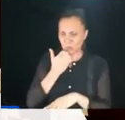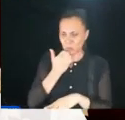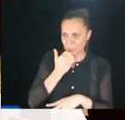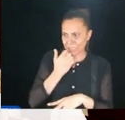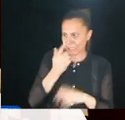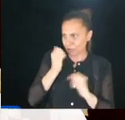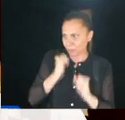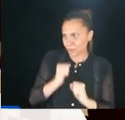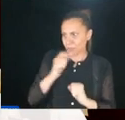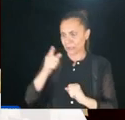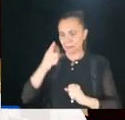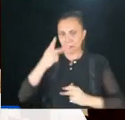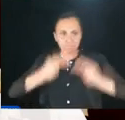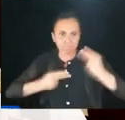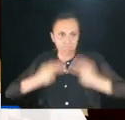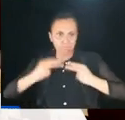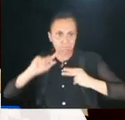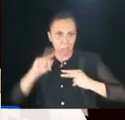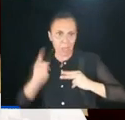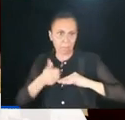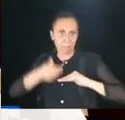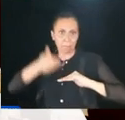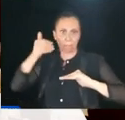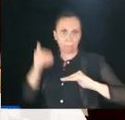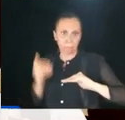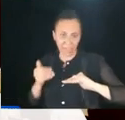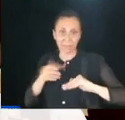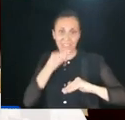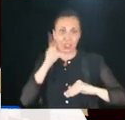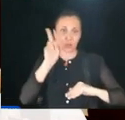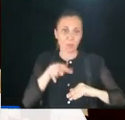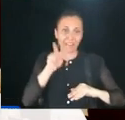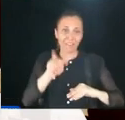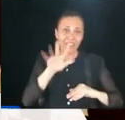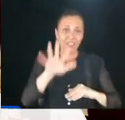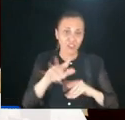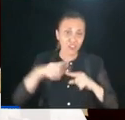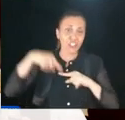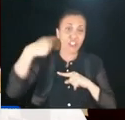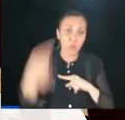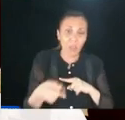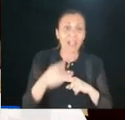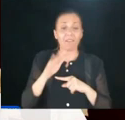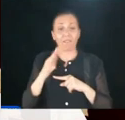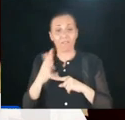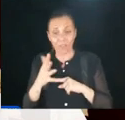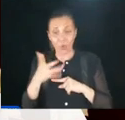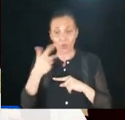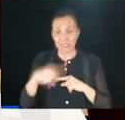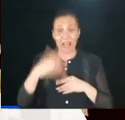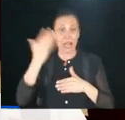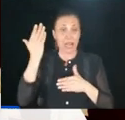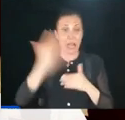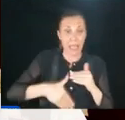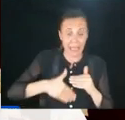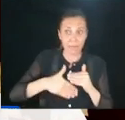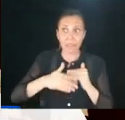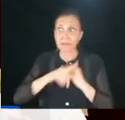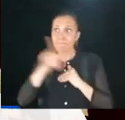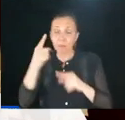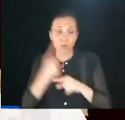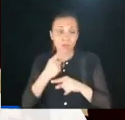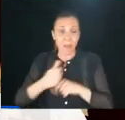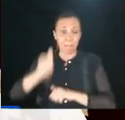domando, ma scusate, due calcoli non li potevate fare anche prima? Cioè il fatto che nel 2025 eventualmente ci sarebbe stato questo